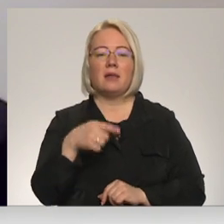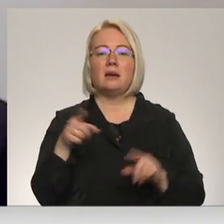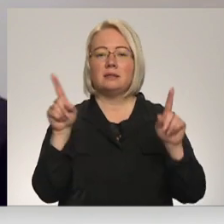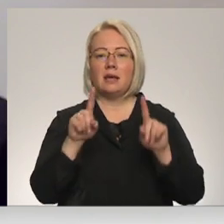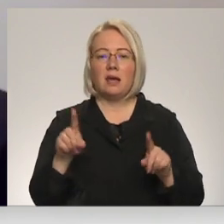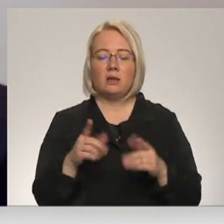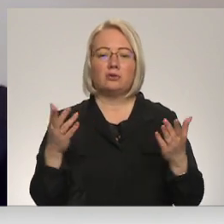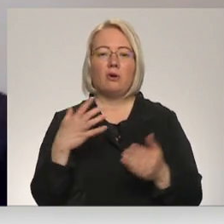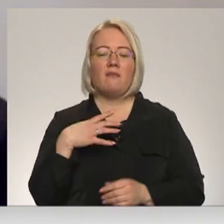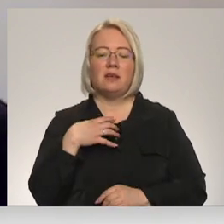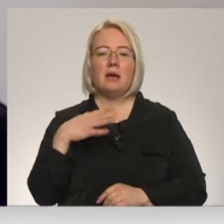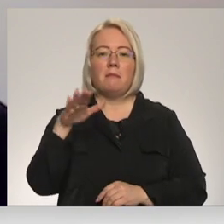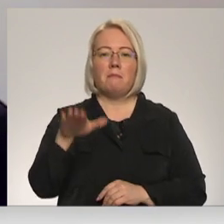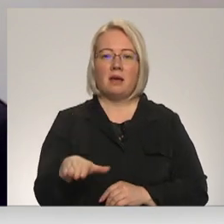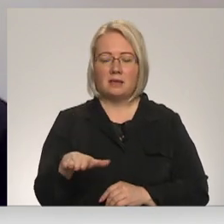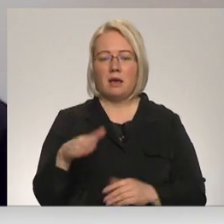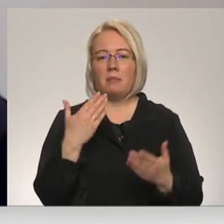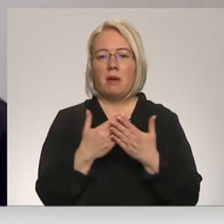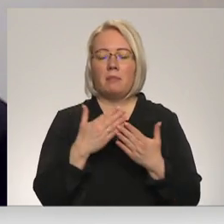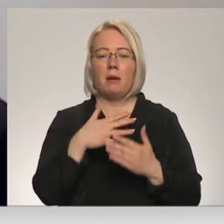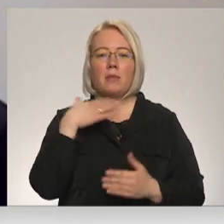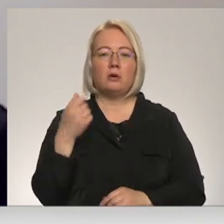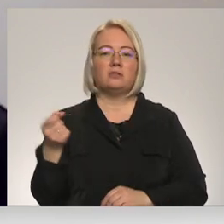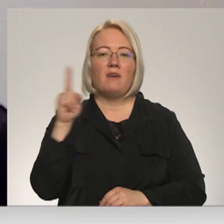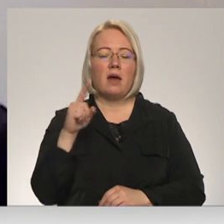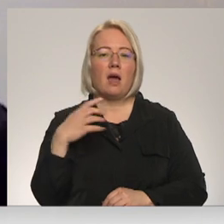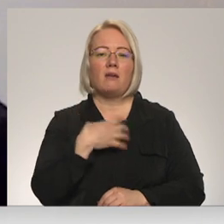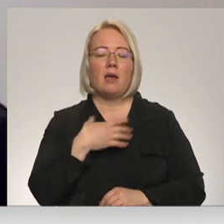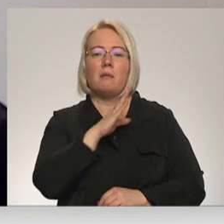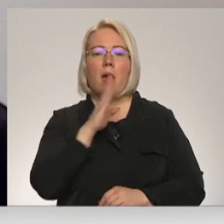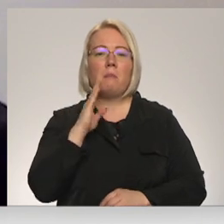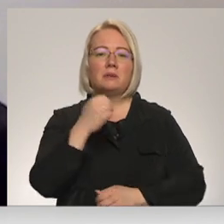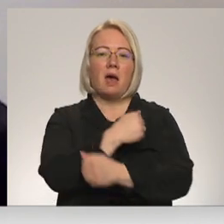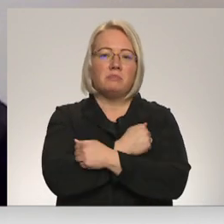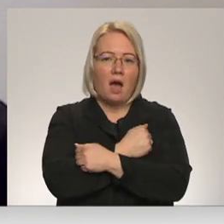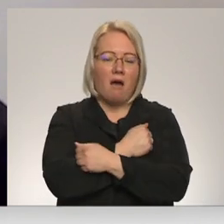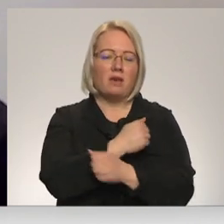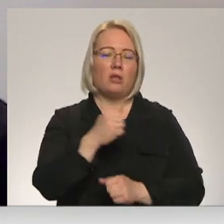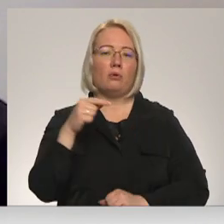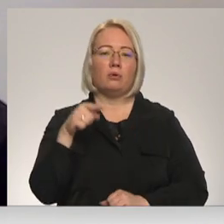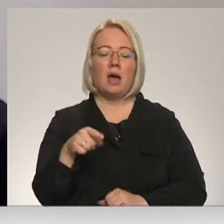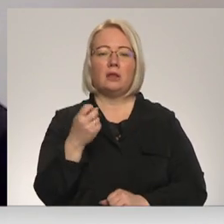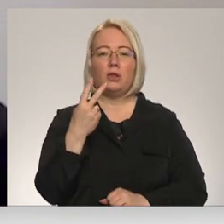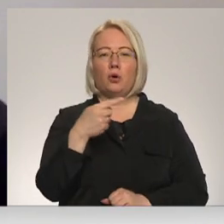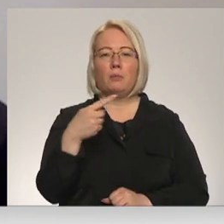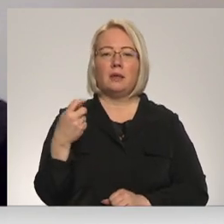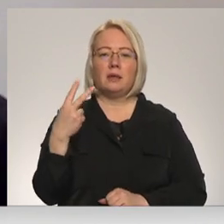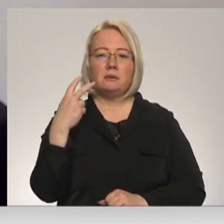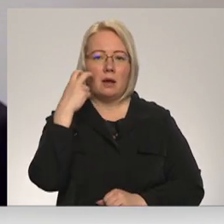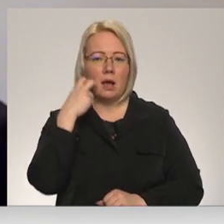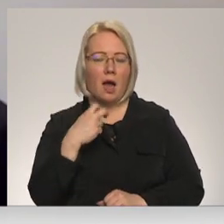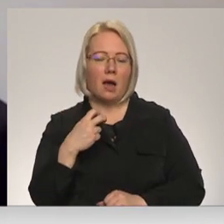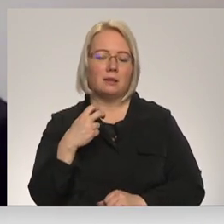viņiem vajadzēja, kad viņi bija mazāki. Piemēram, viņiem daudz vairāk vajag mammas apskāvien. Un tas ir pat tādi 12-13 gadīgi